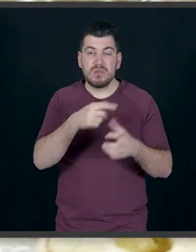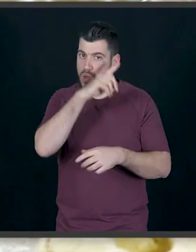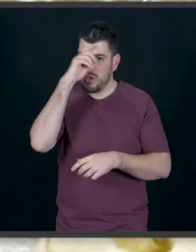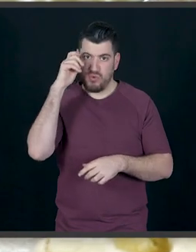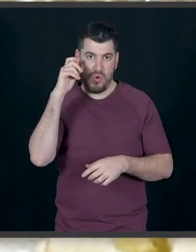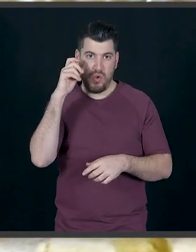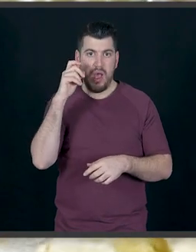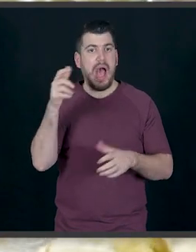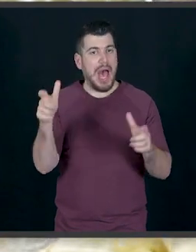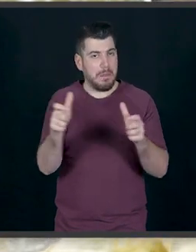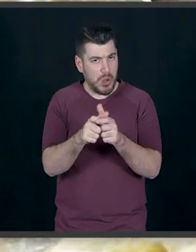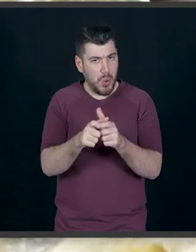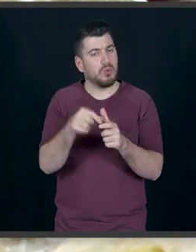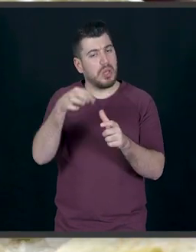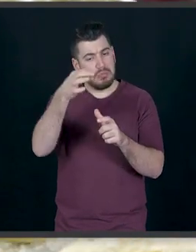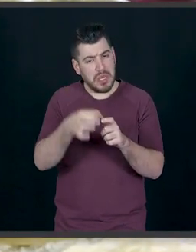βγάζω και το τρίτο.